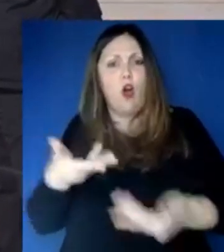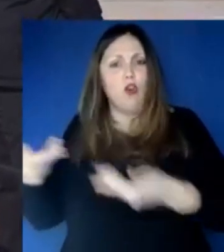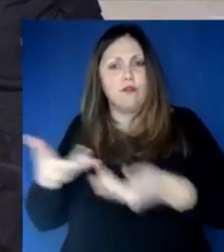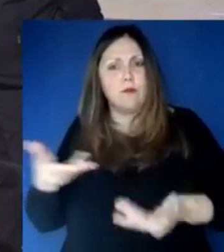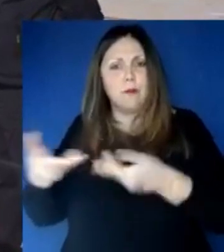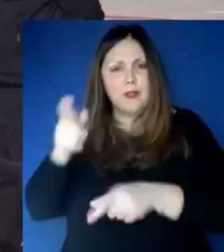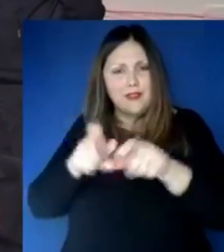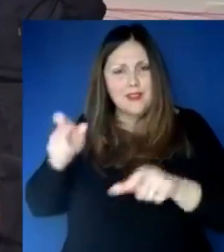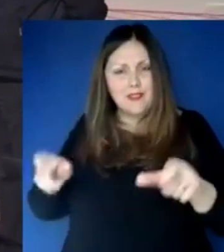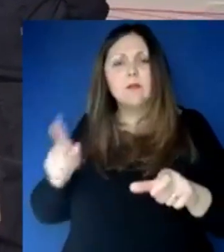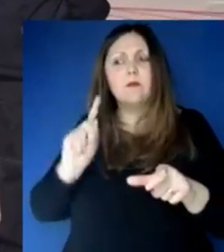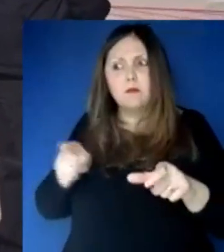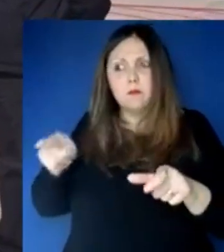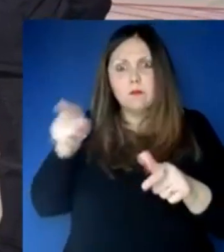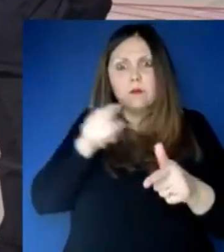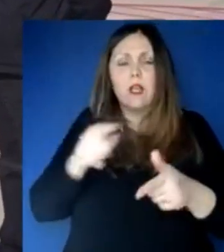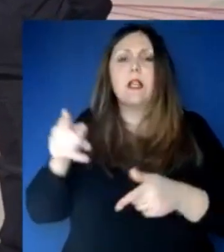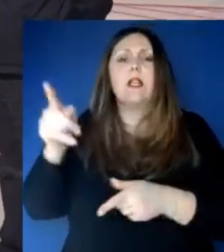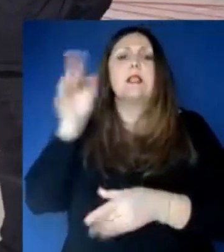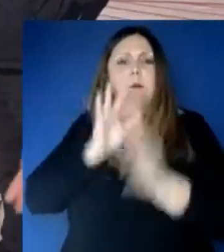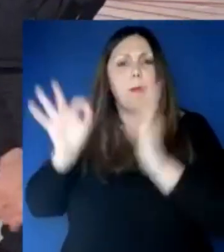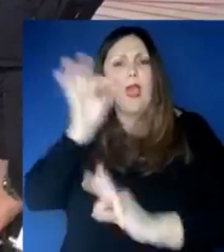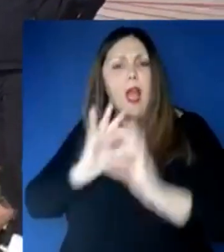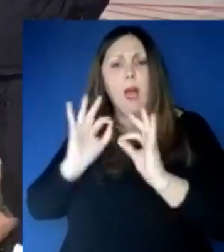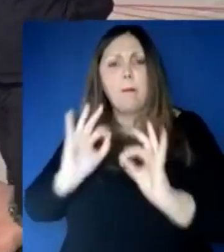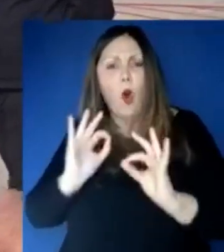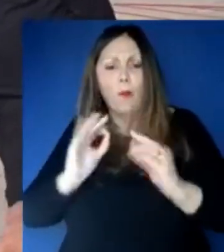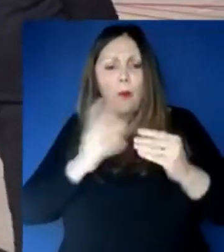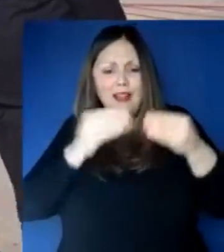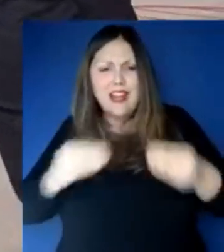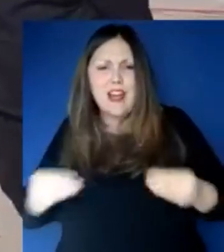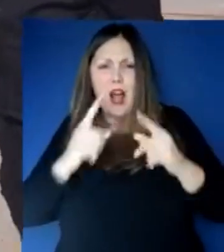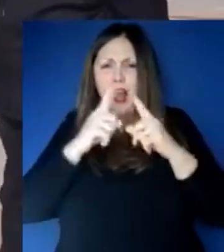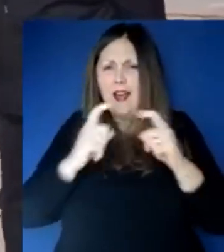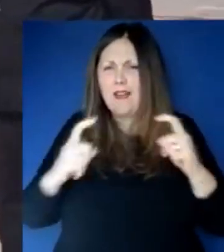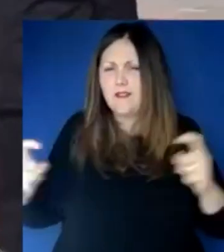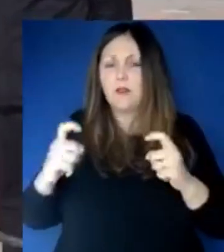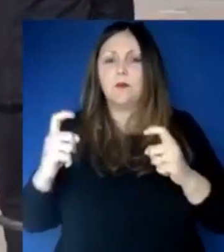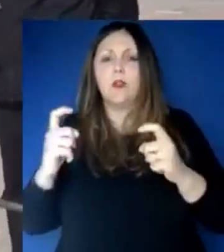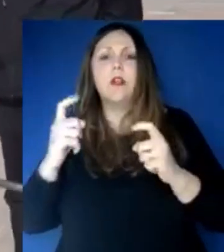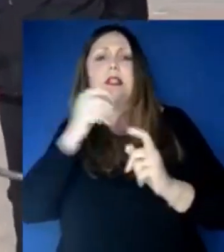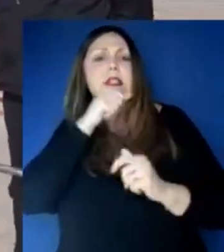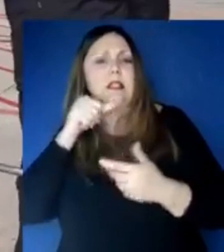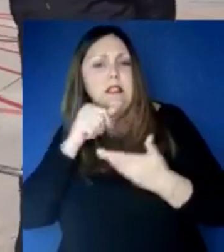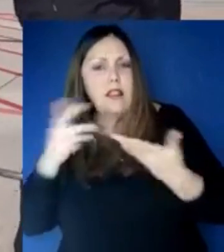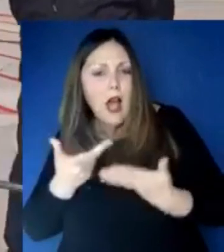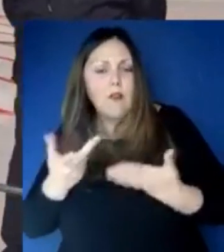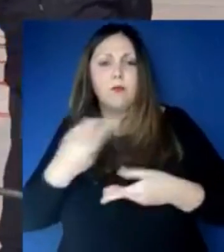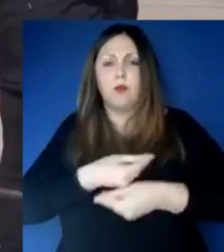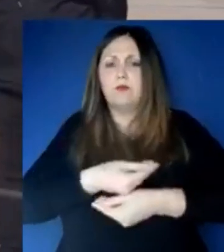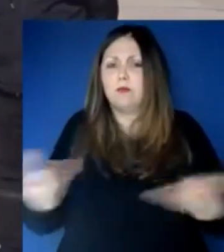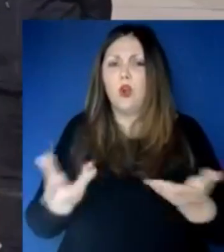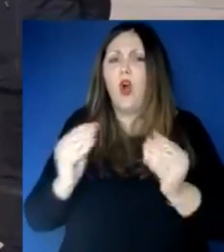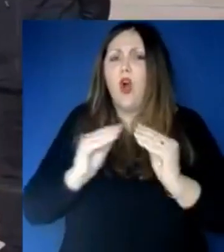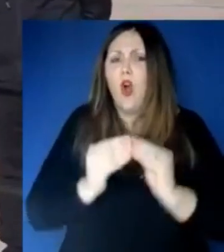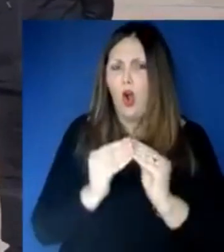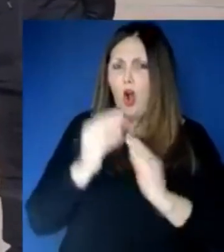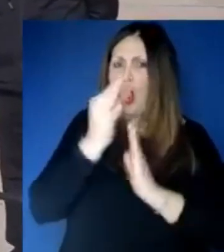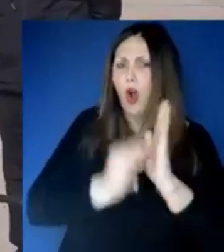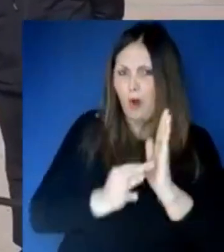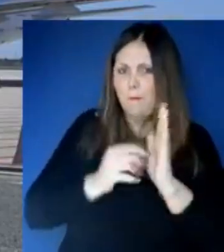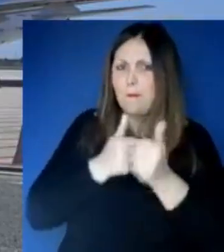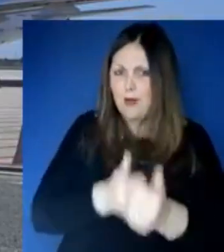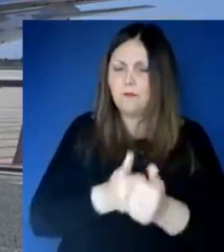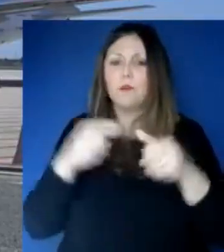verrà distribuito. Ora ci sono ovviamente gli operai e tutta la squadra di aeroporti di Puglia al